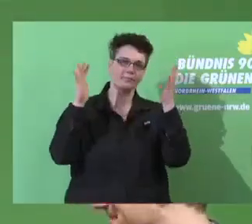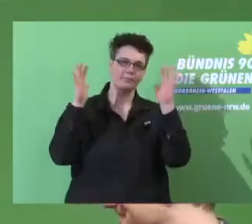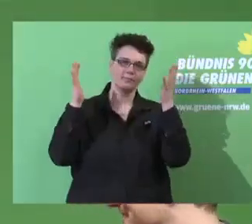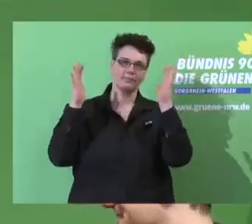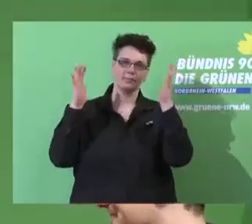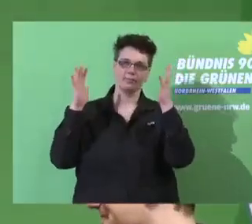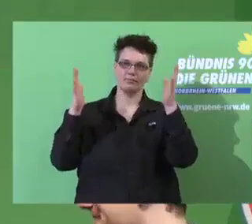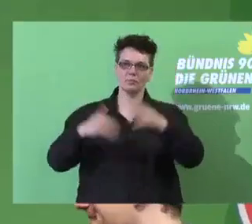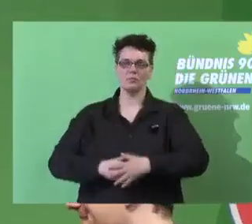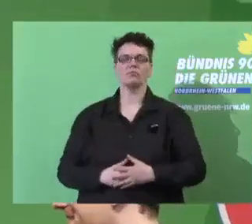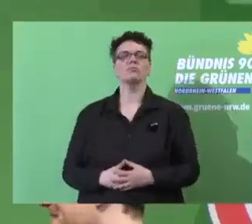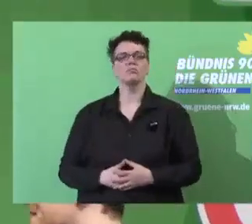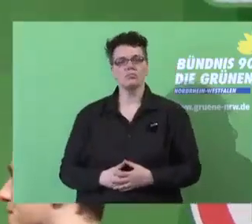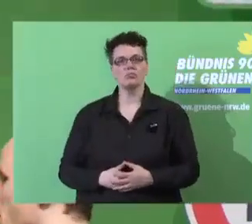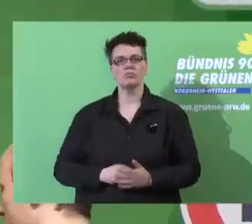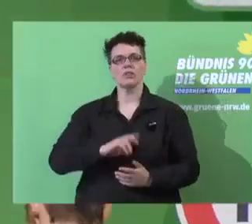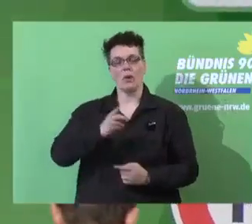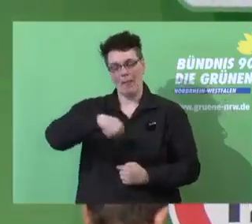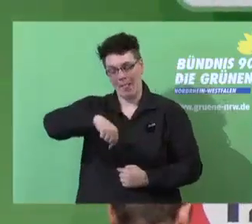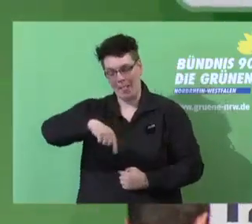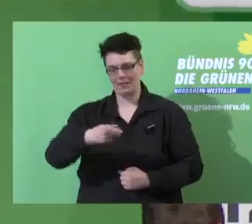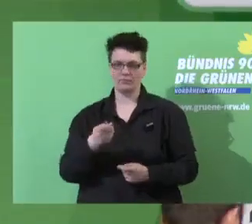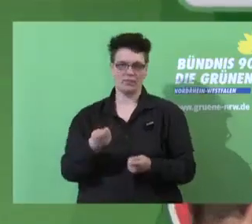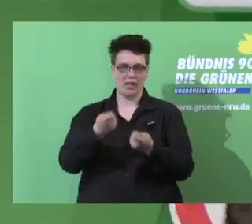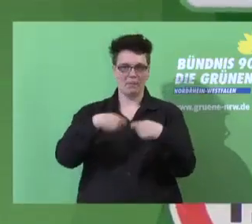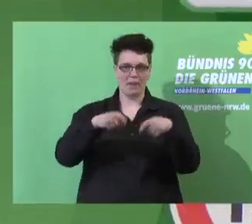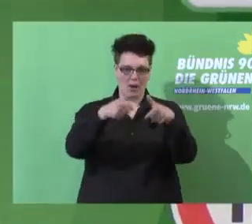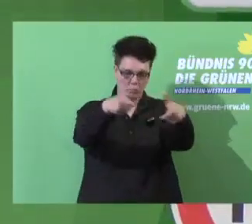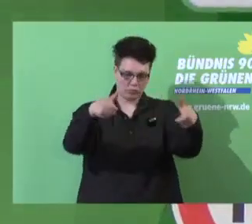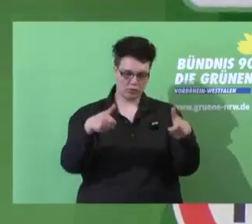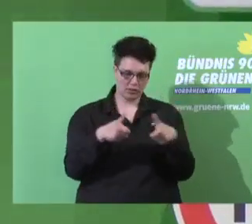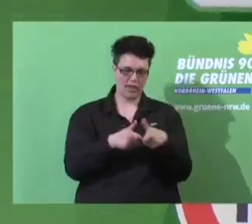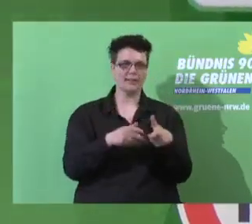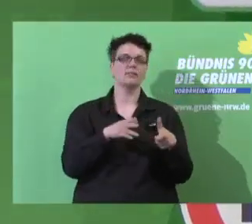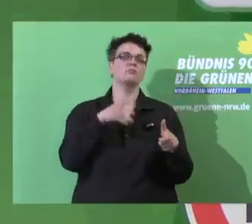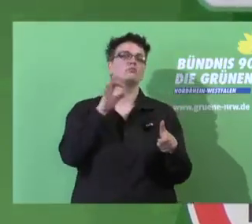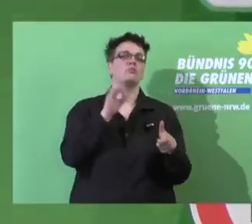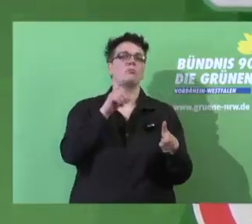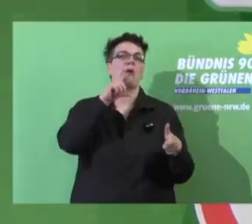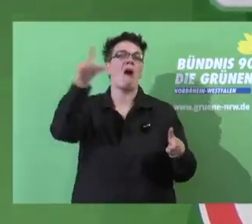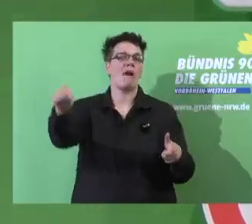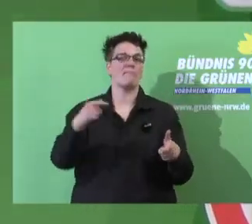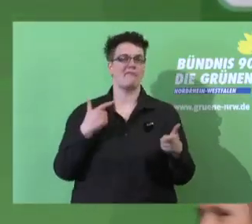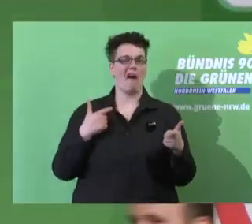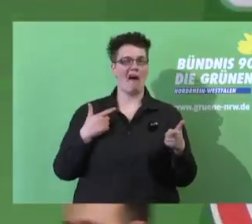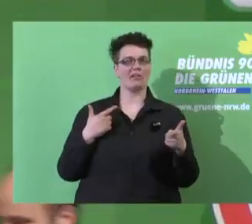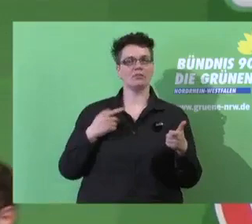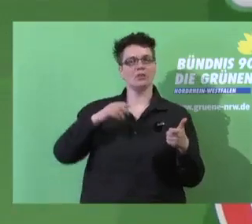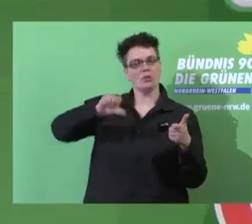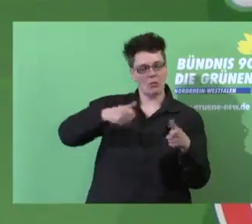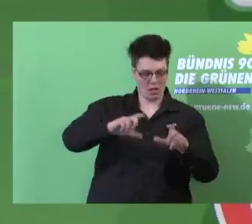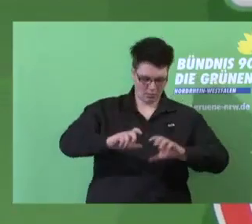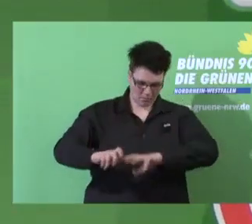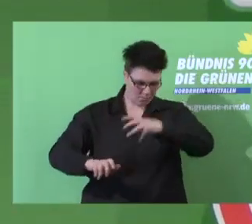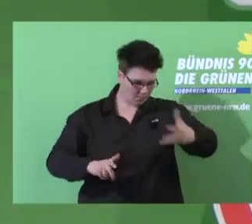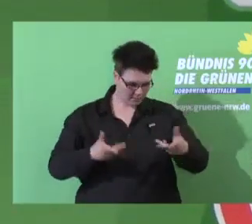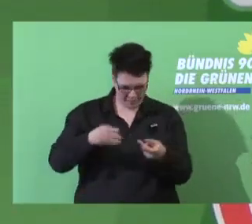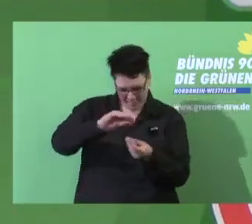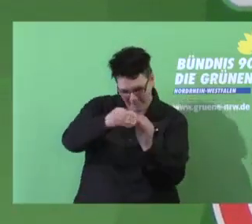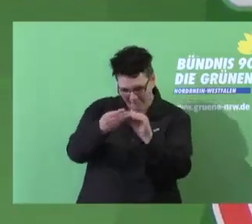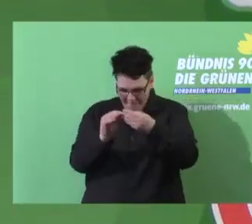Und dazu gibt es, wie gesagt, gleich den Bausatz für die Rückfahrt. Kann man dann schön noch mal basteln. Der